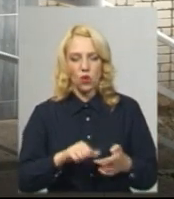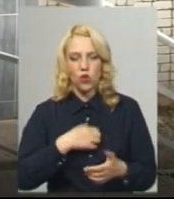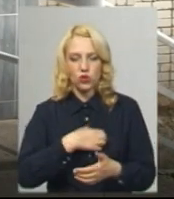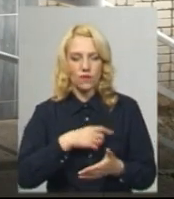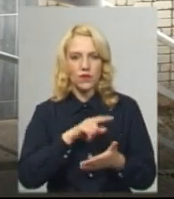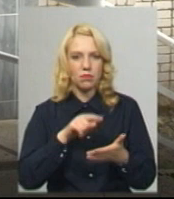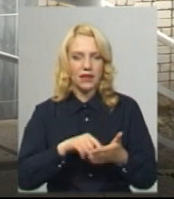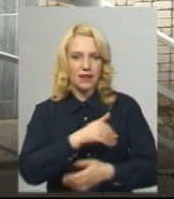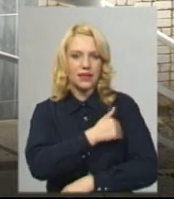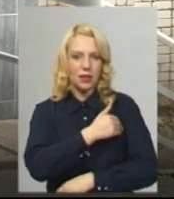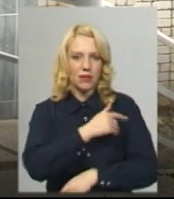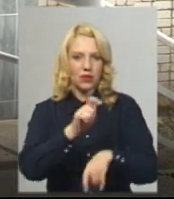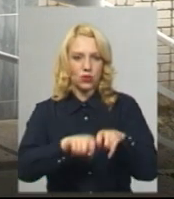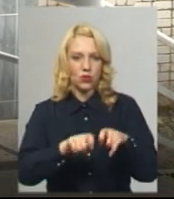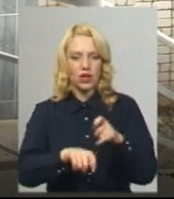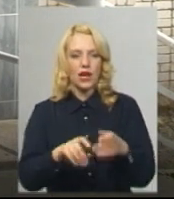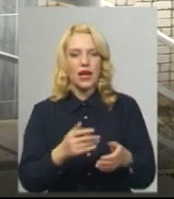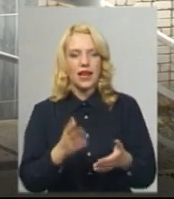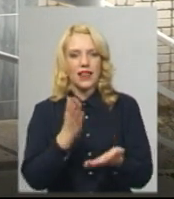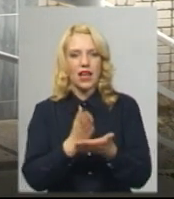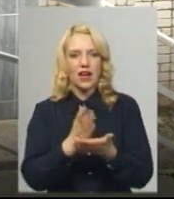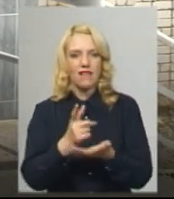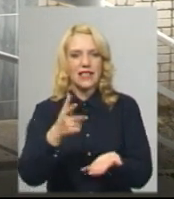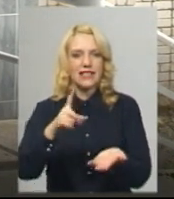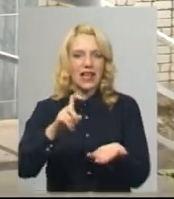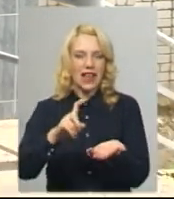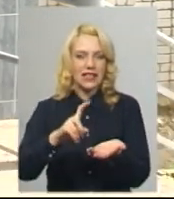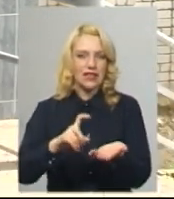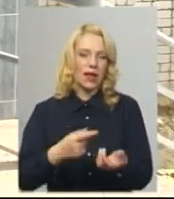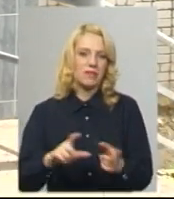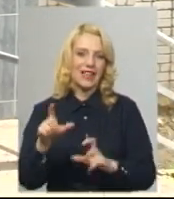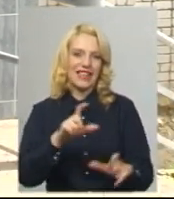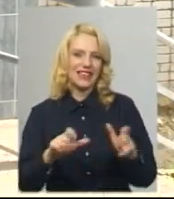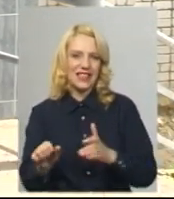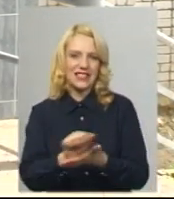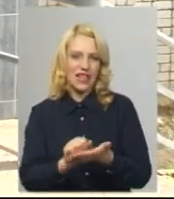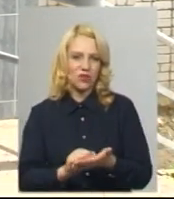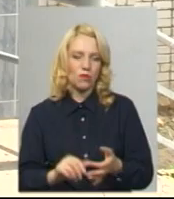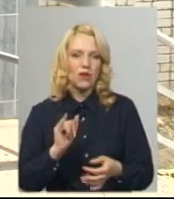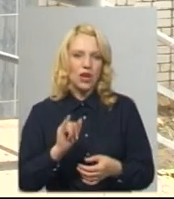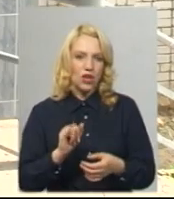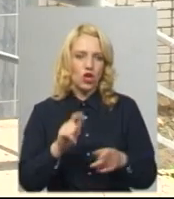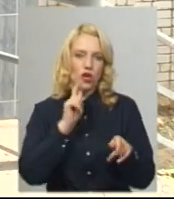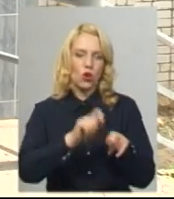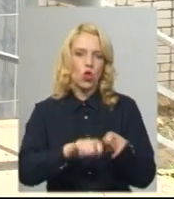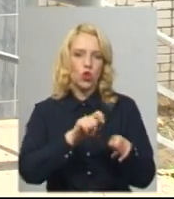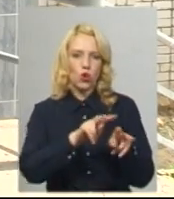температурний скринінг, наявність антисептиків, деззасобів, контроль між